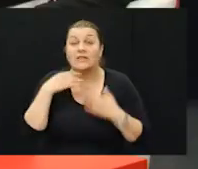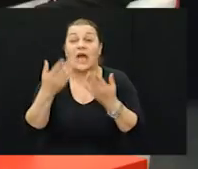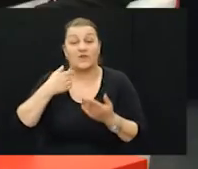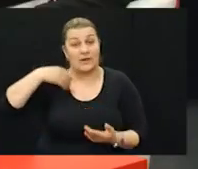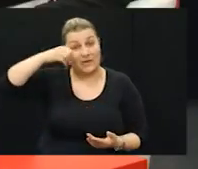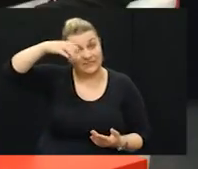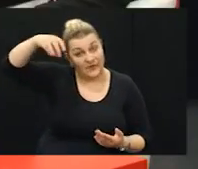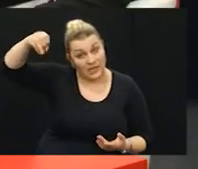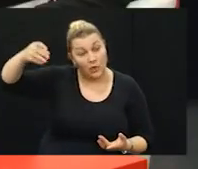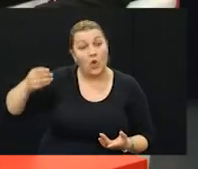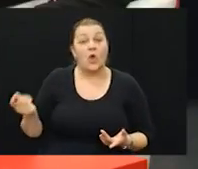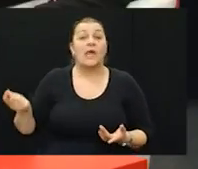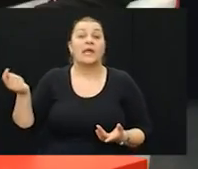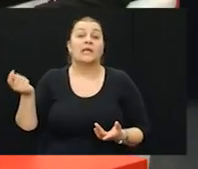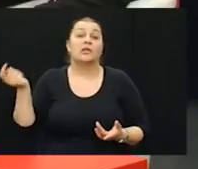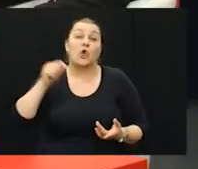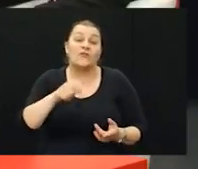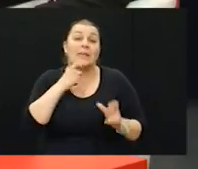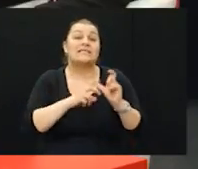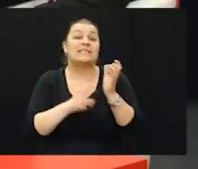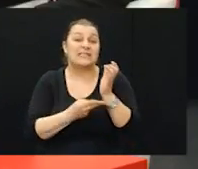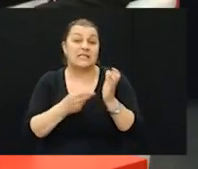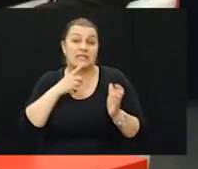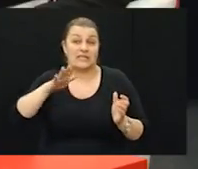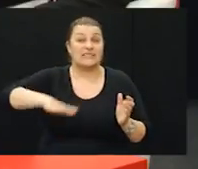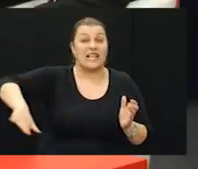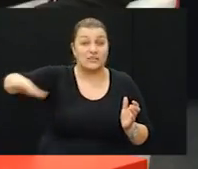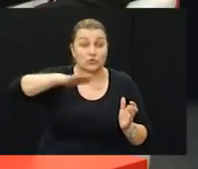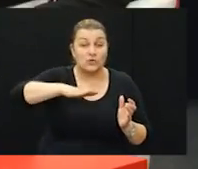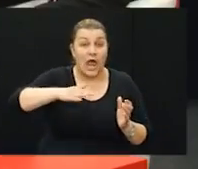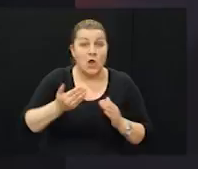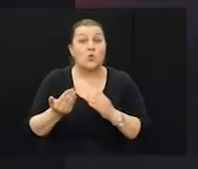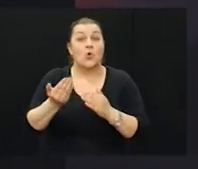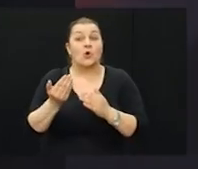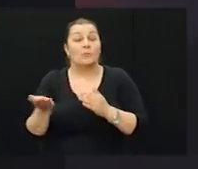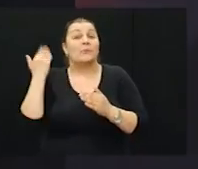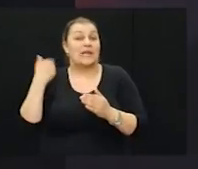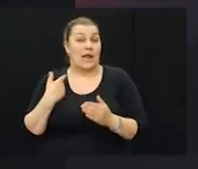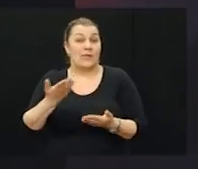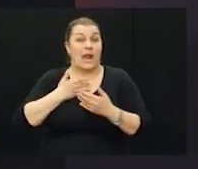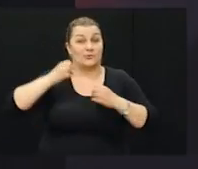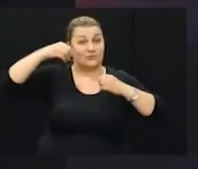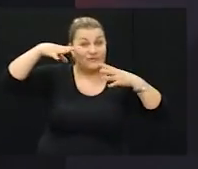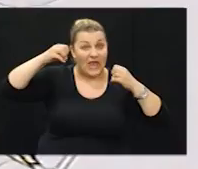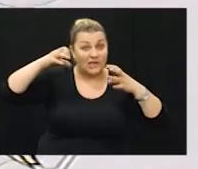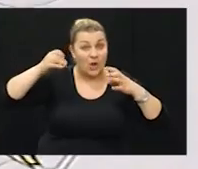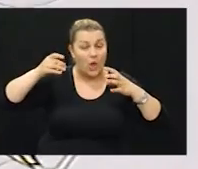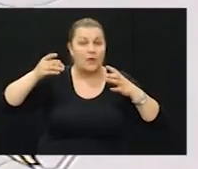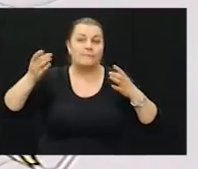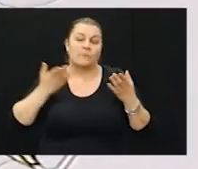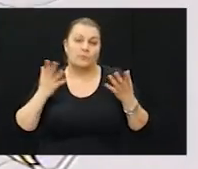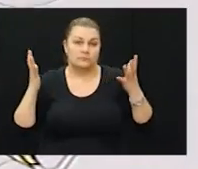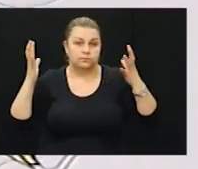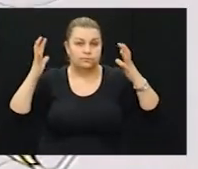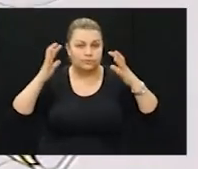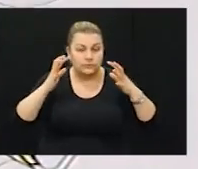cetenski kraj u jednu ljepšu vrijeme i budućnost ranije, tada je uronila u mrak, u tamu, a u njeno srce